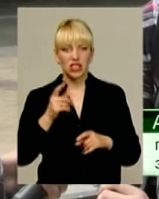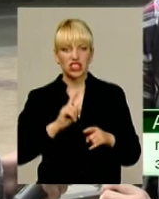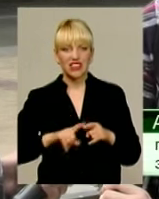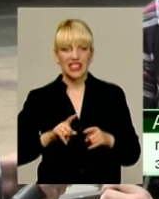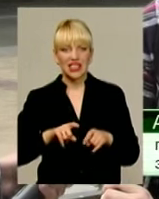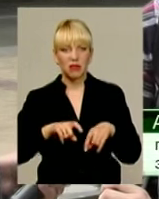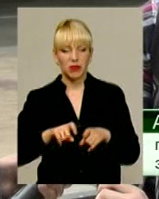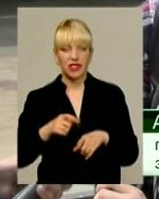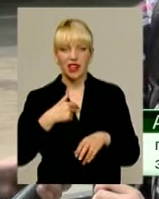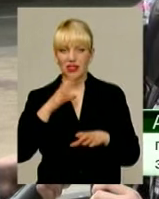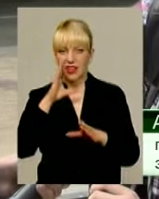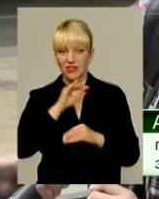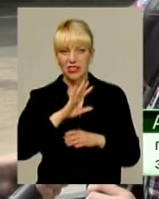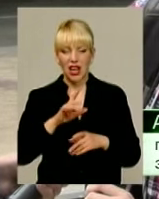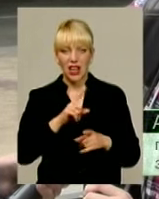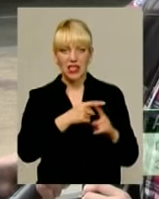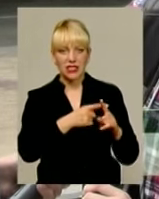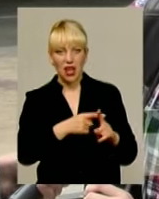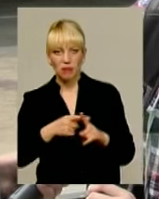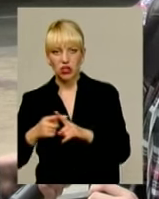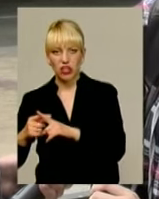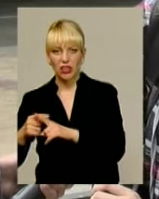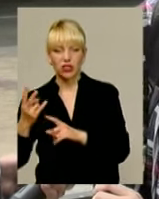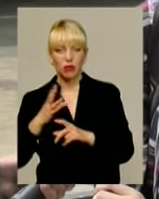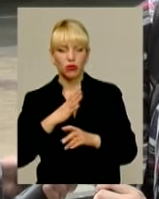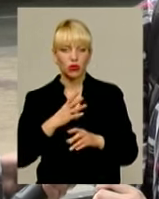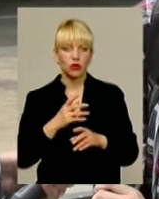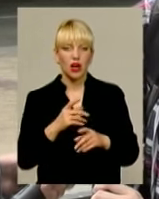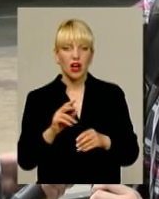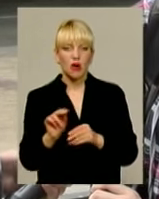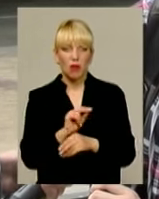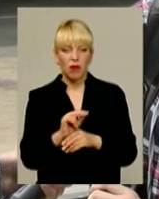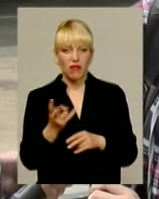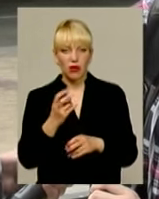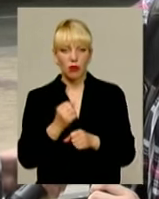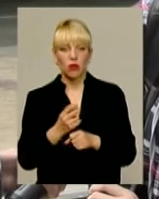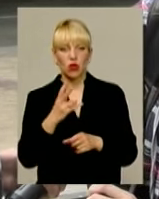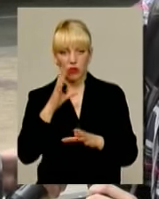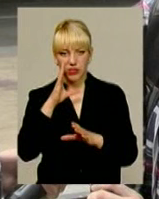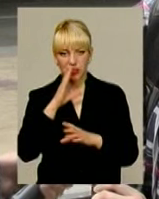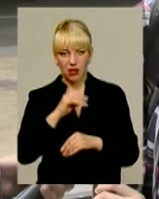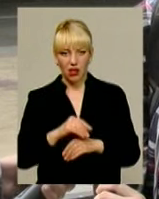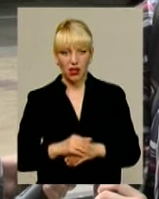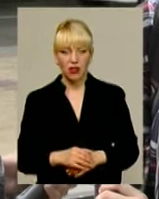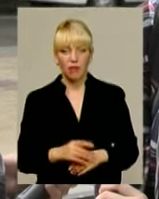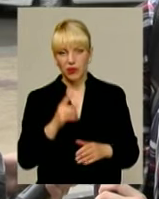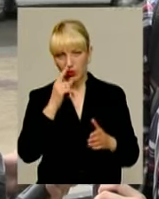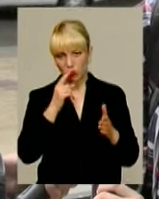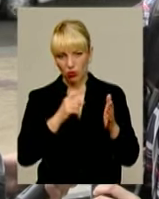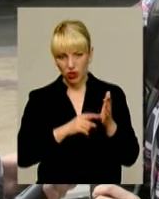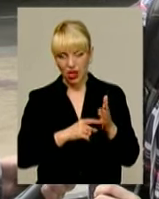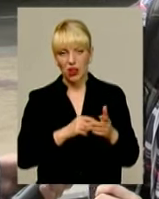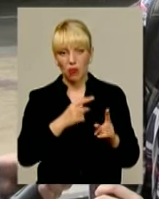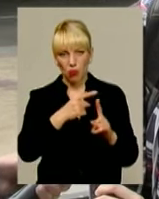інколи не встигала за мішенню. Треба було робити багато поправок. Але, в принципі, встигала. І попадала хоча б в